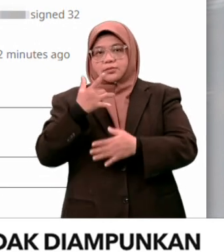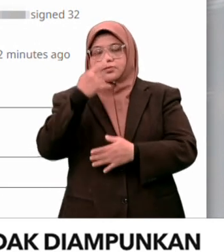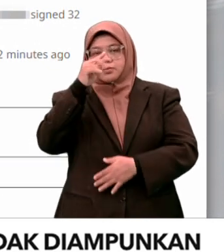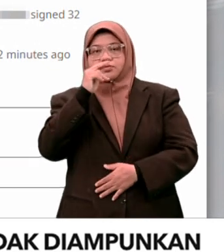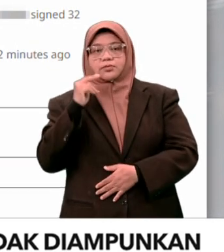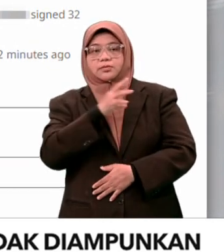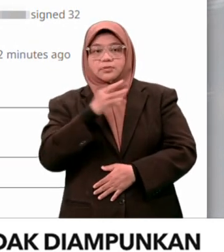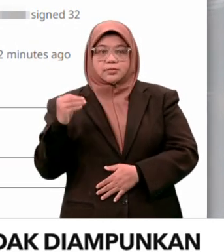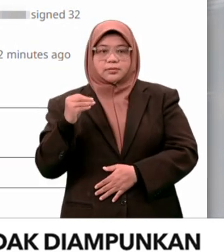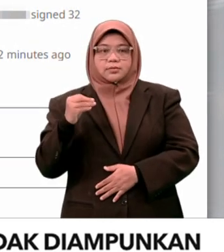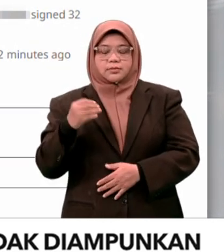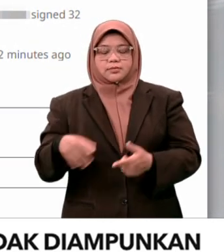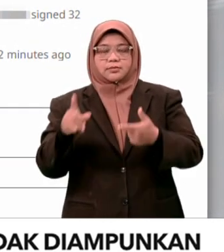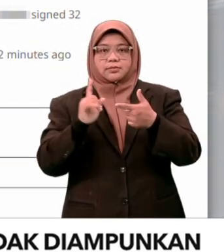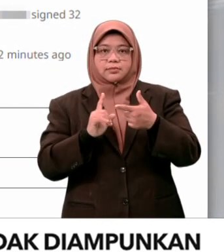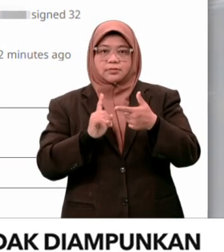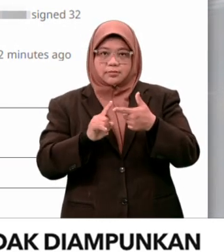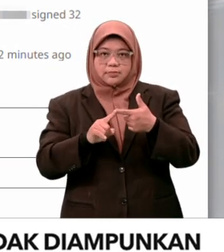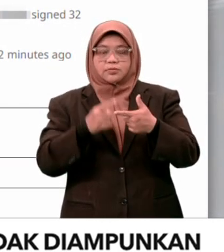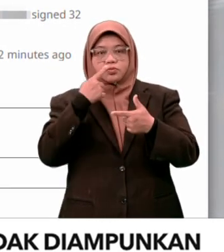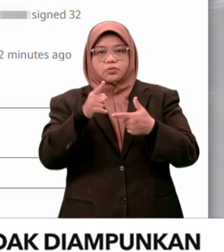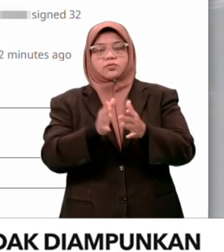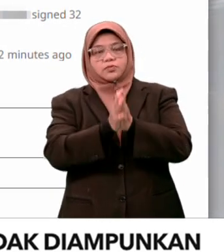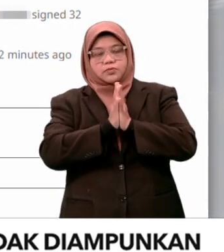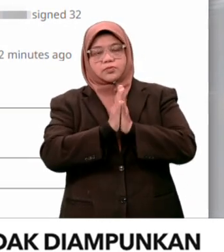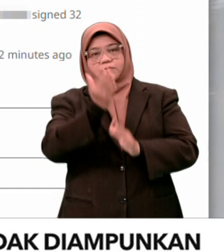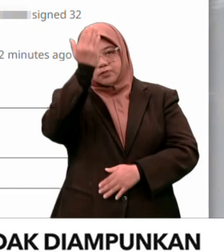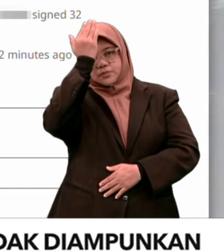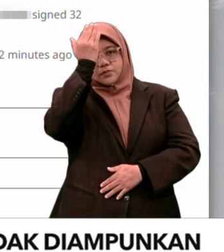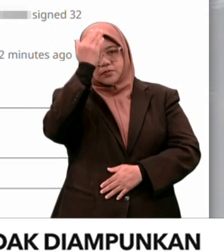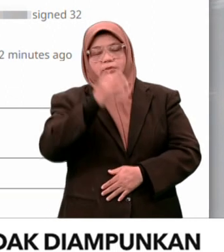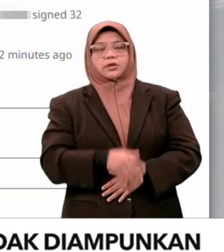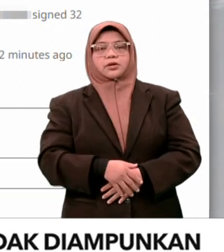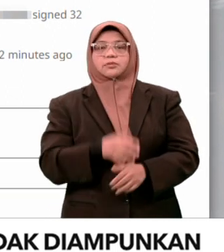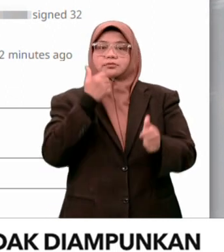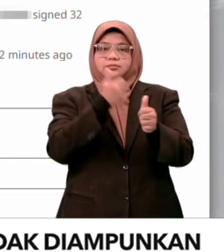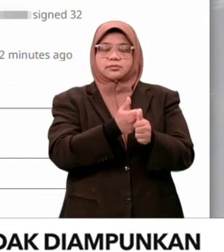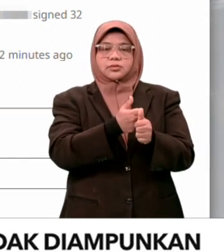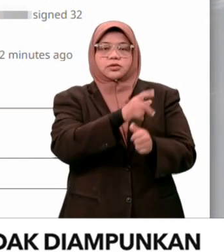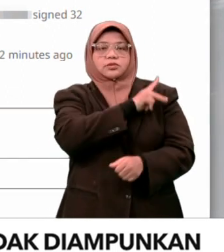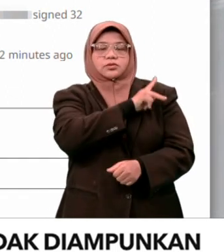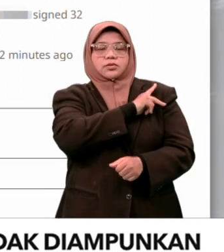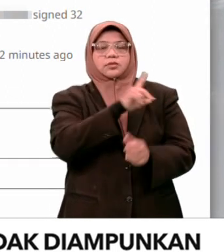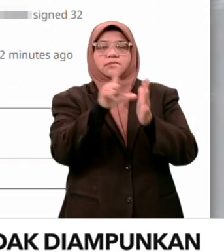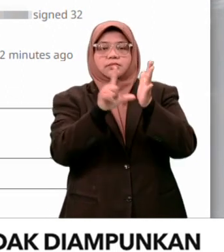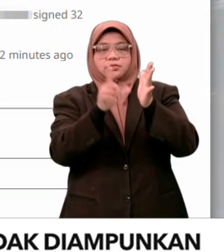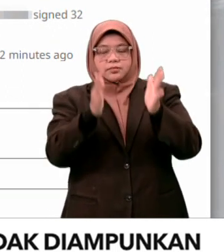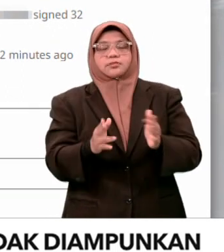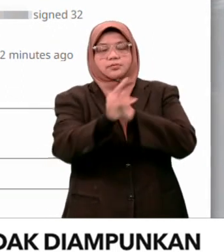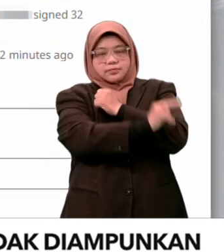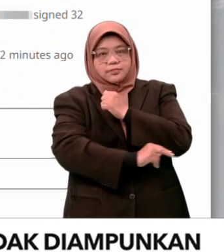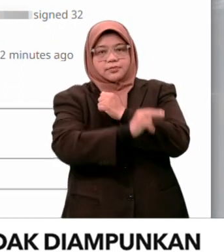Najib. Malah, referendum itu turut meminta agar yang dipertuan agung menitah Ketua Peguam Negara Ketua Pesuruh Jaya